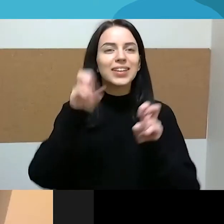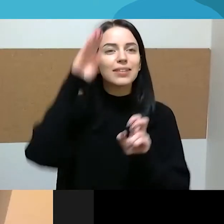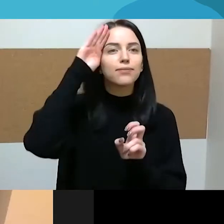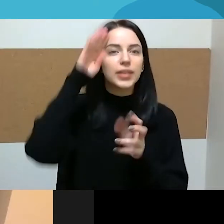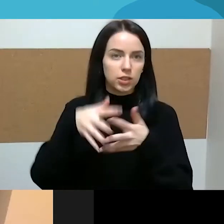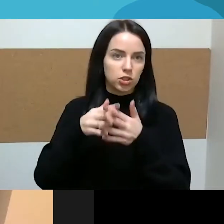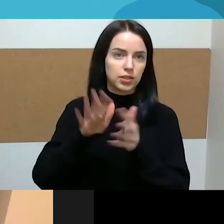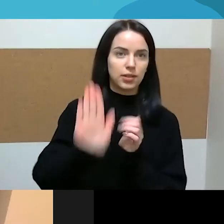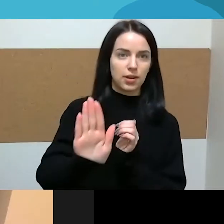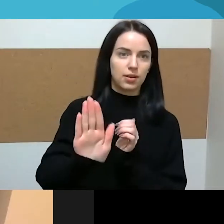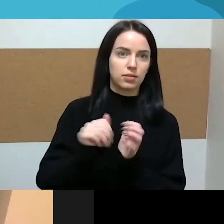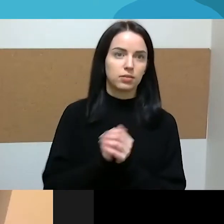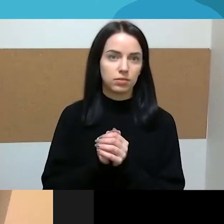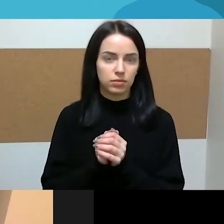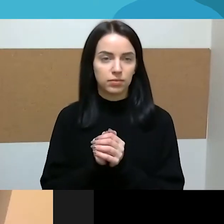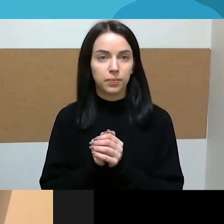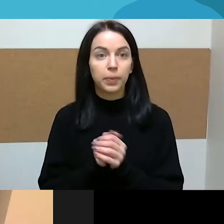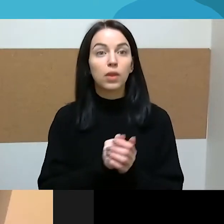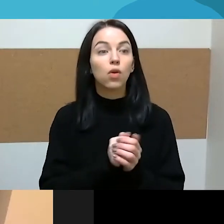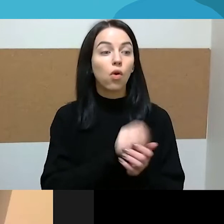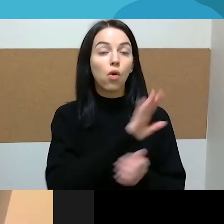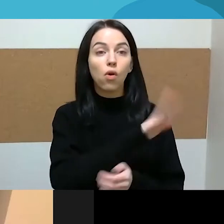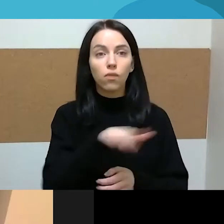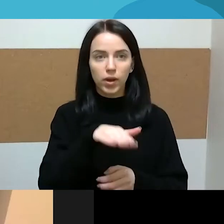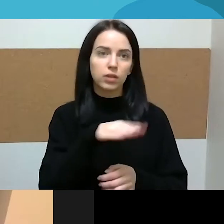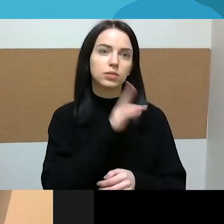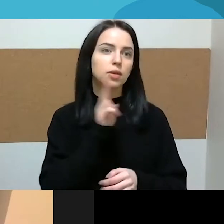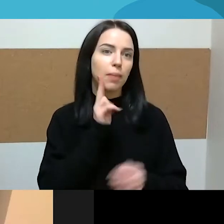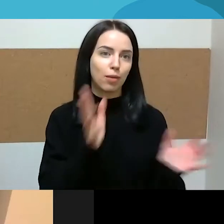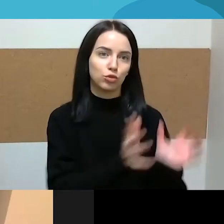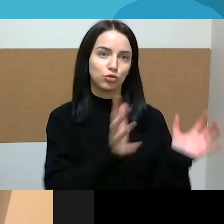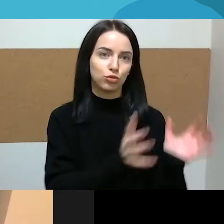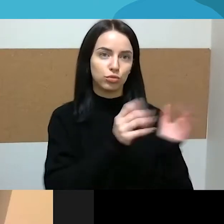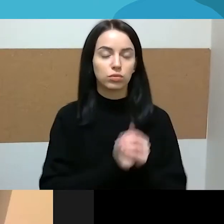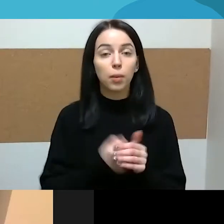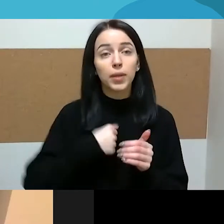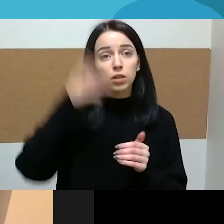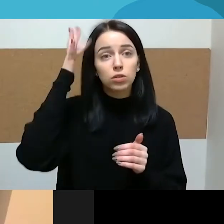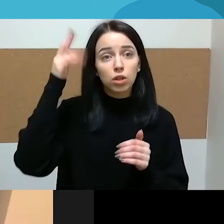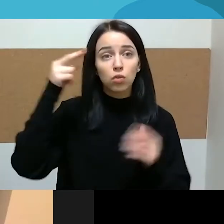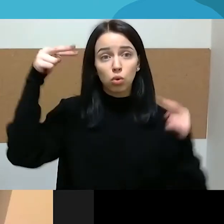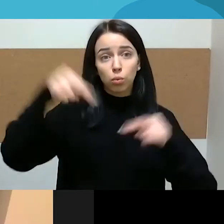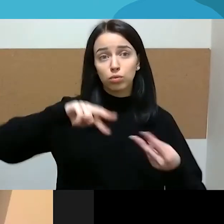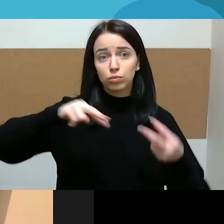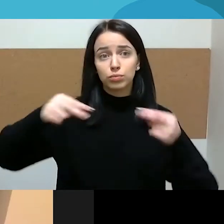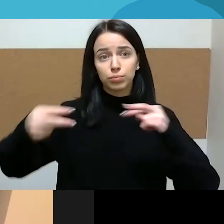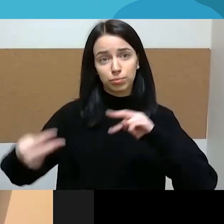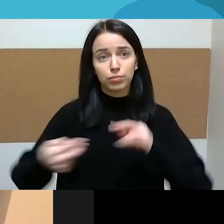famos. Bet aš manau, kad tai yra sparčiai nykstantis stereotipas.